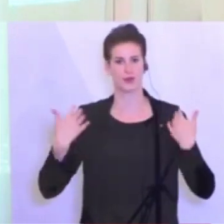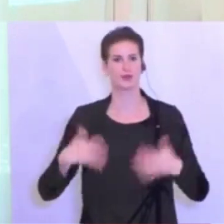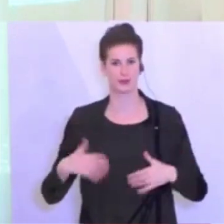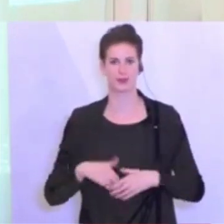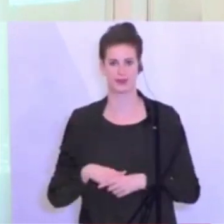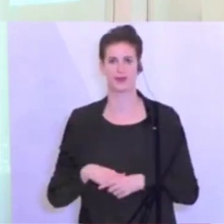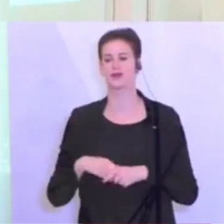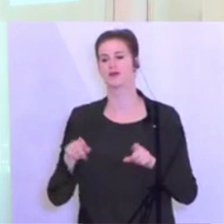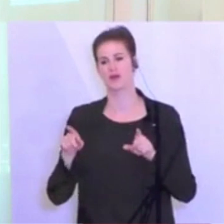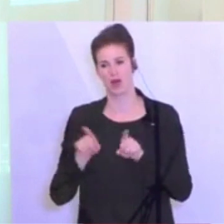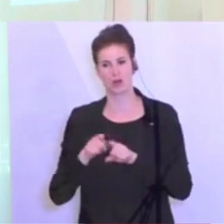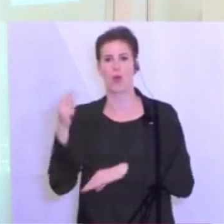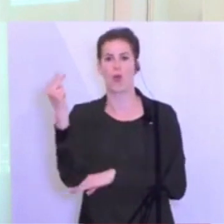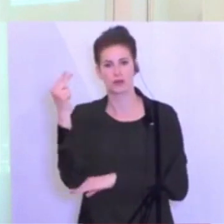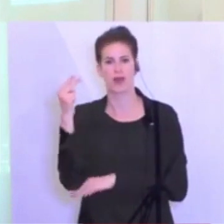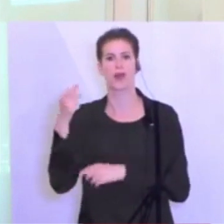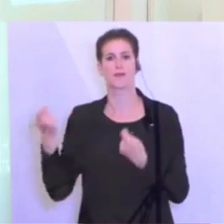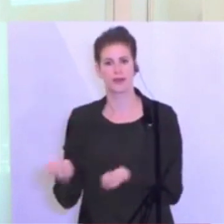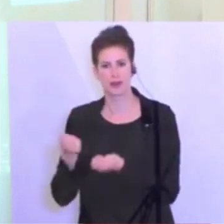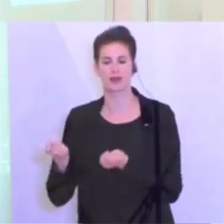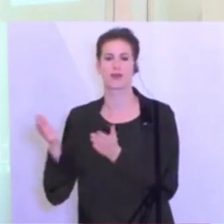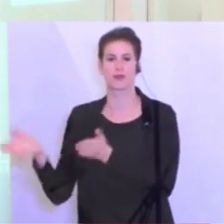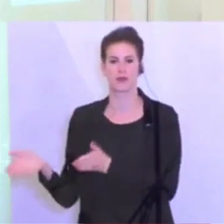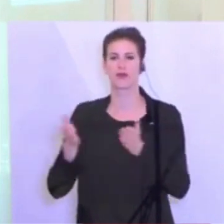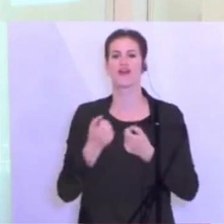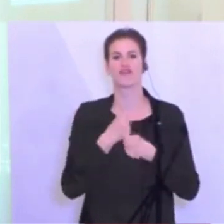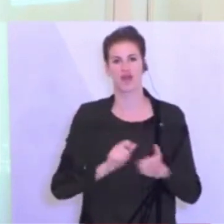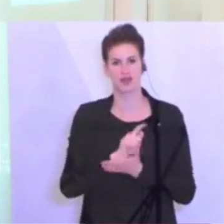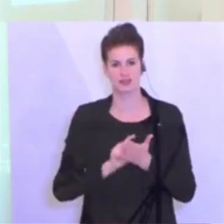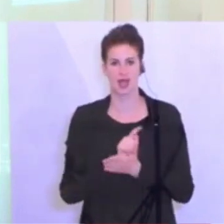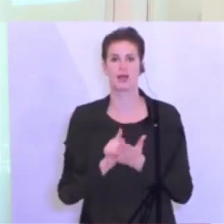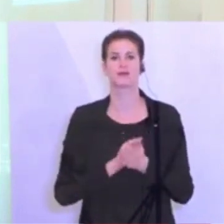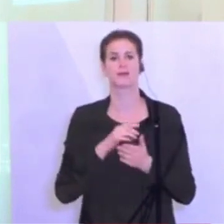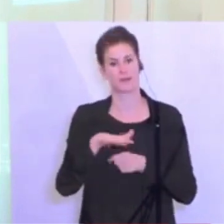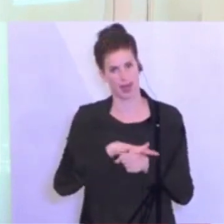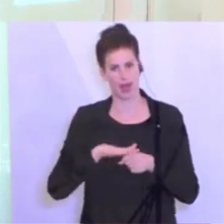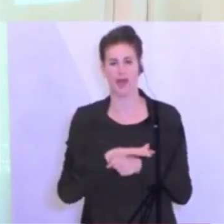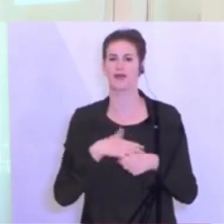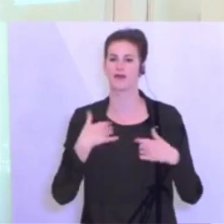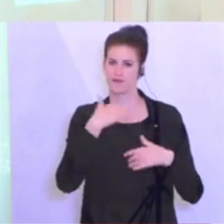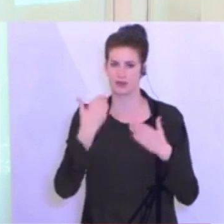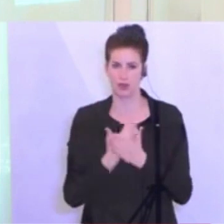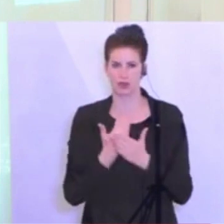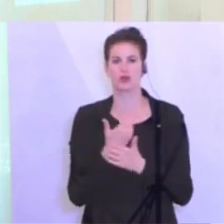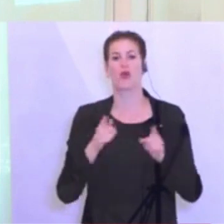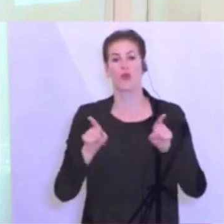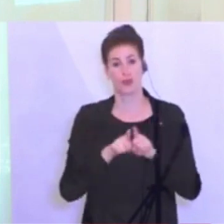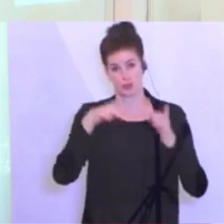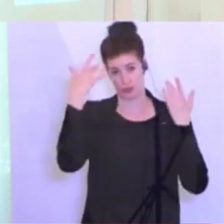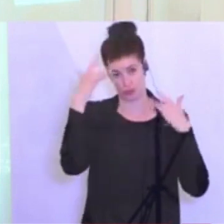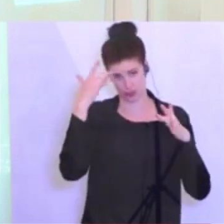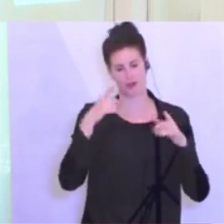den Beherbergungsbetrieben bis zu vielen Freizeitbereichen und dem großen gesamten Bereich der